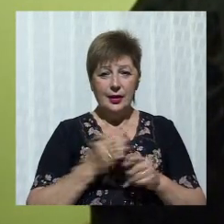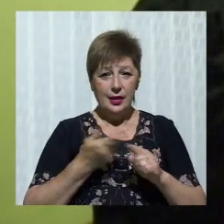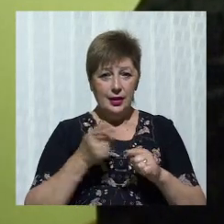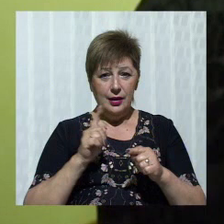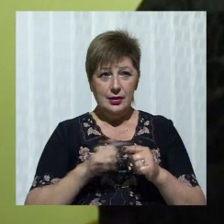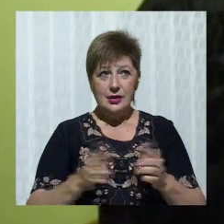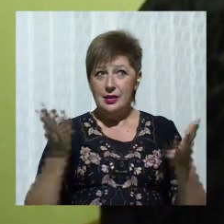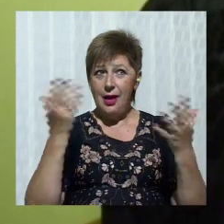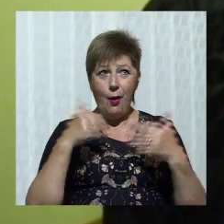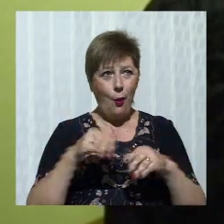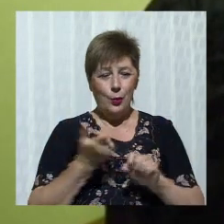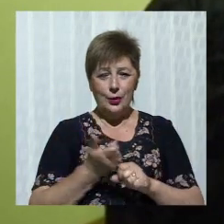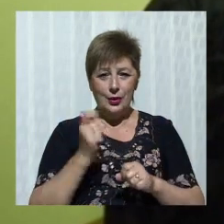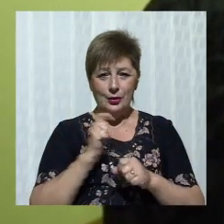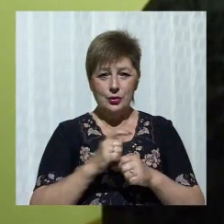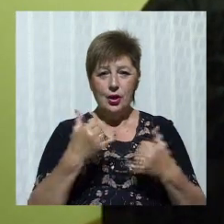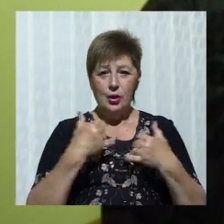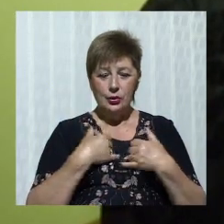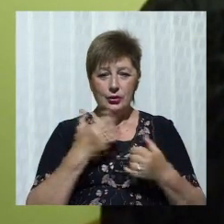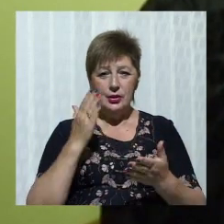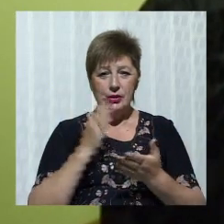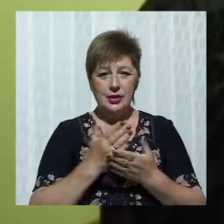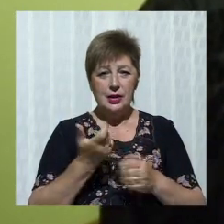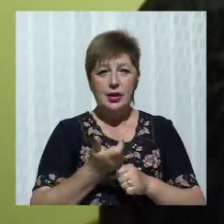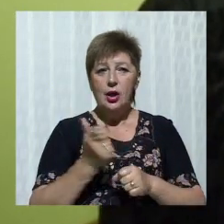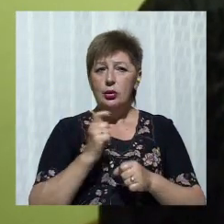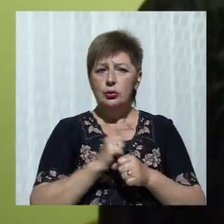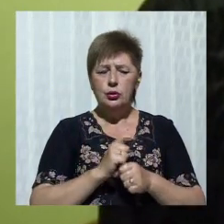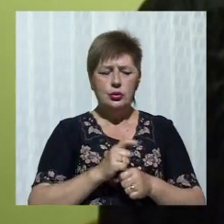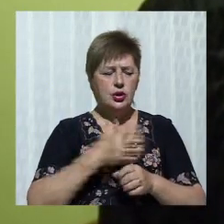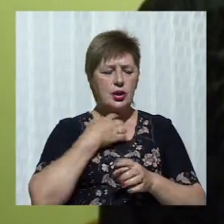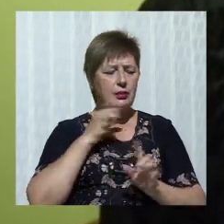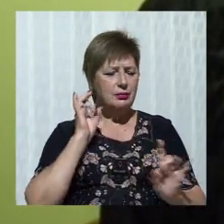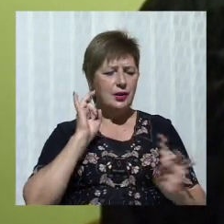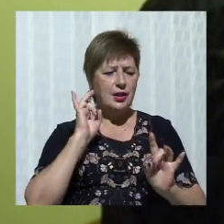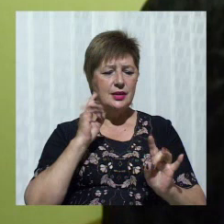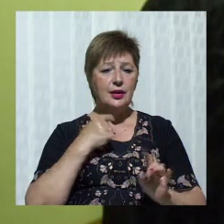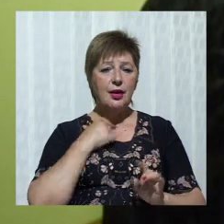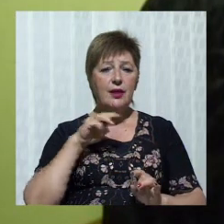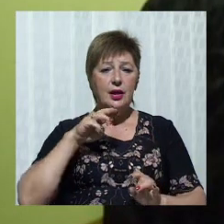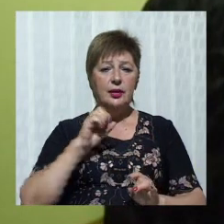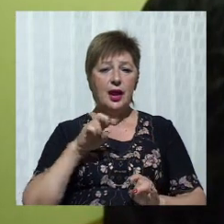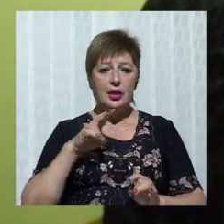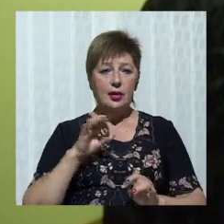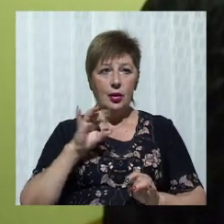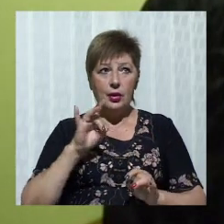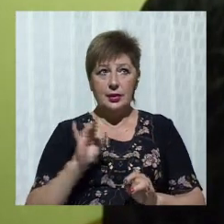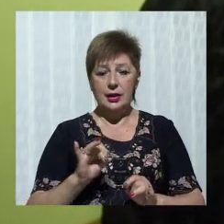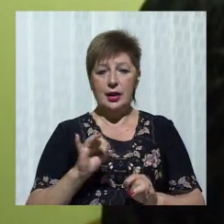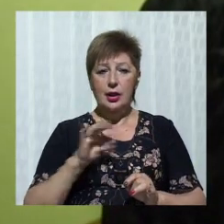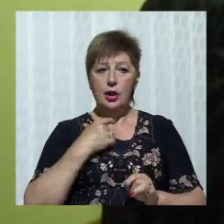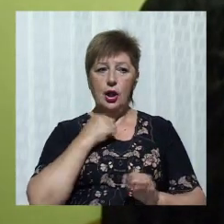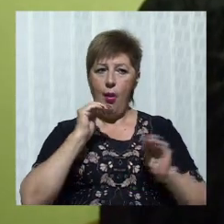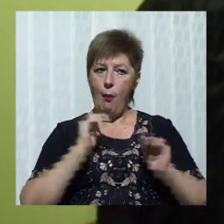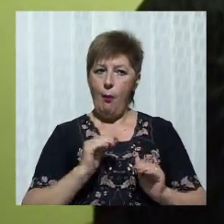це захоплює дуже. У нас є дуже яскраві тенори. Тенорять так, як більше ніде не співають. І баси